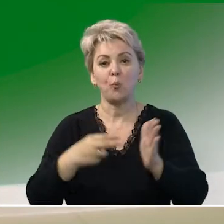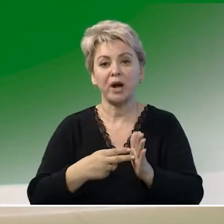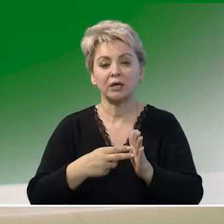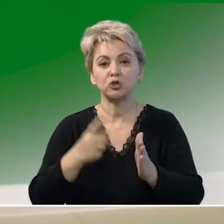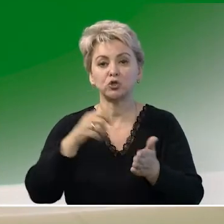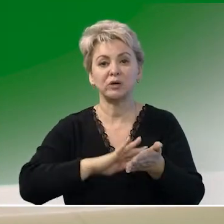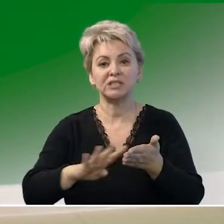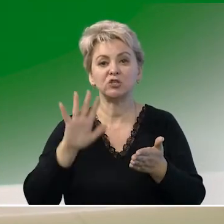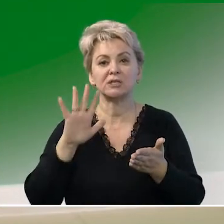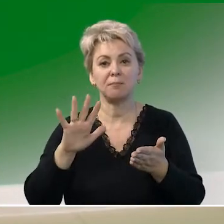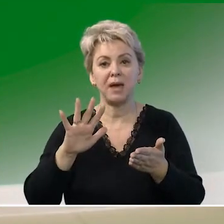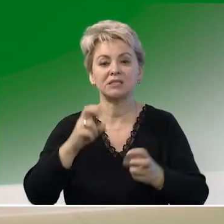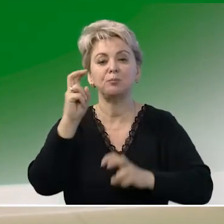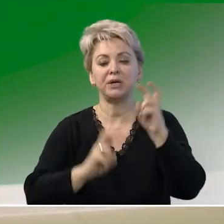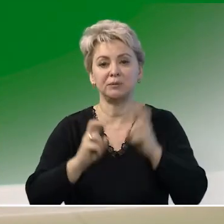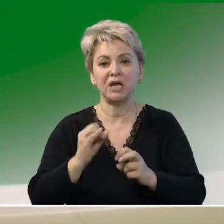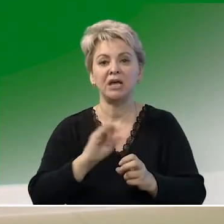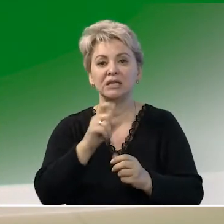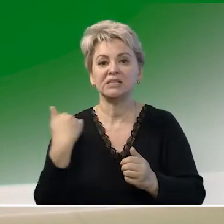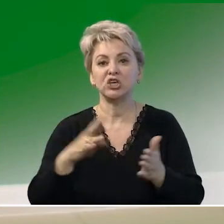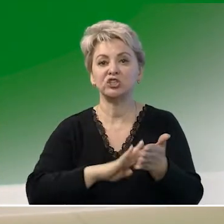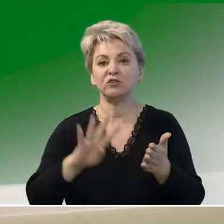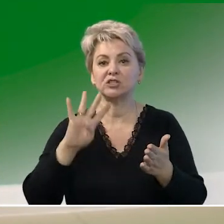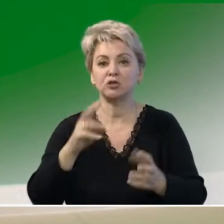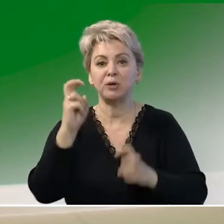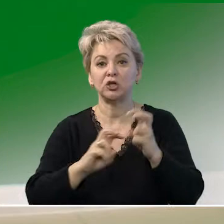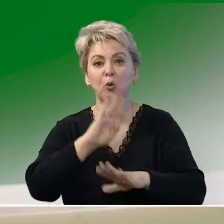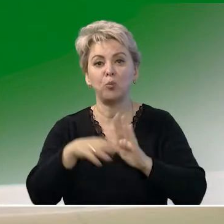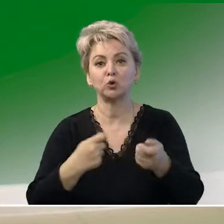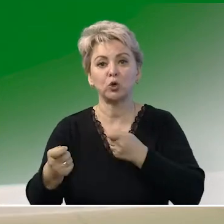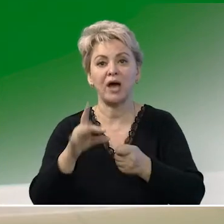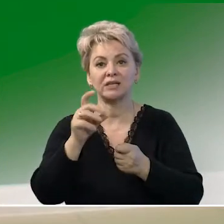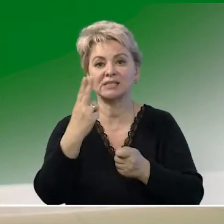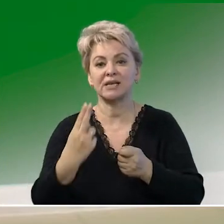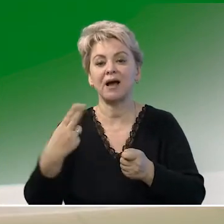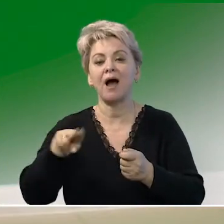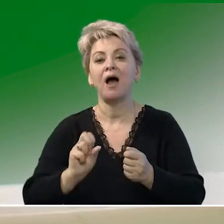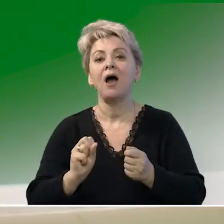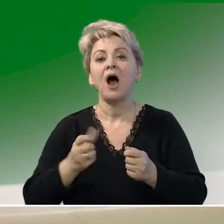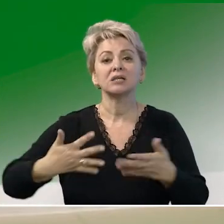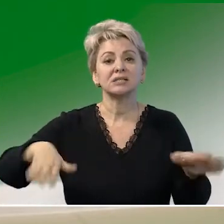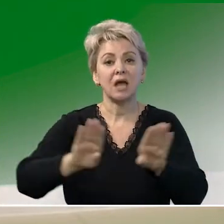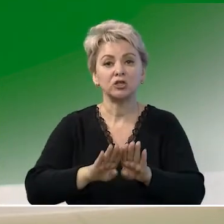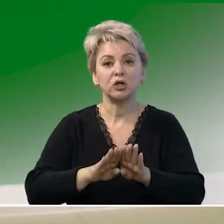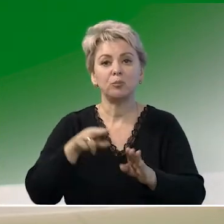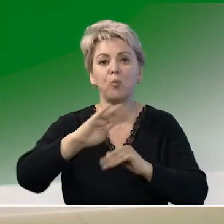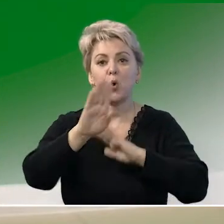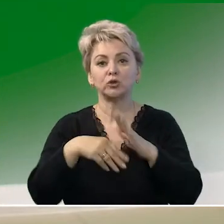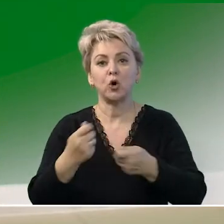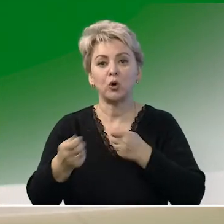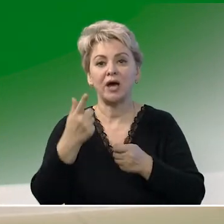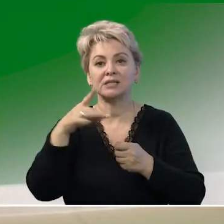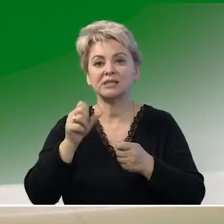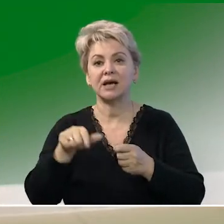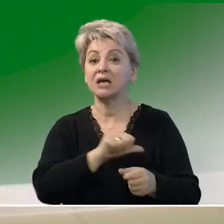195 предприятий. Из них 94 предприятия под руководством РЦК, остальные под руководством